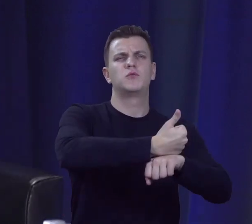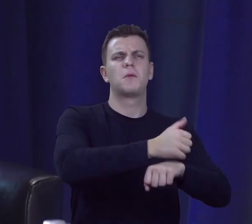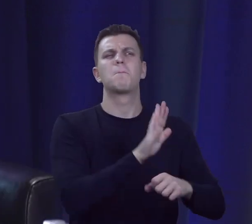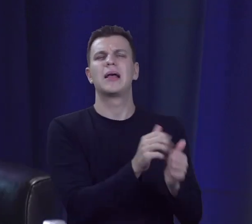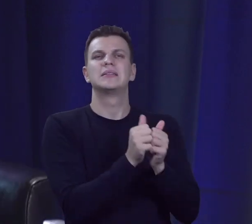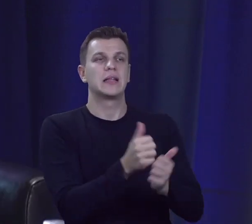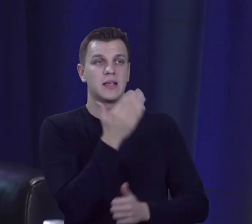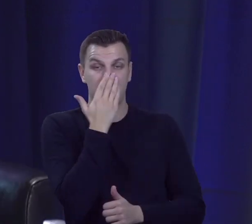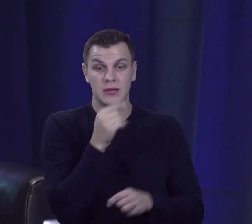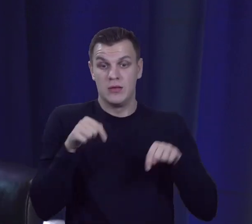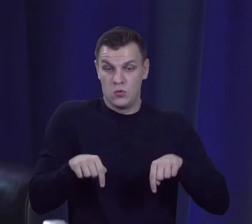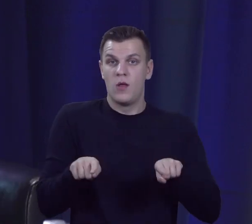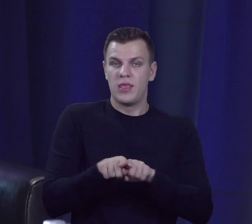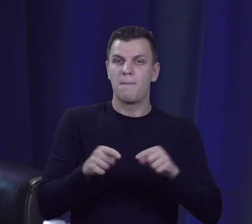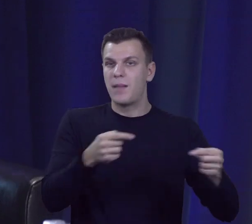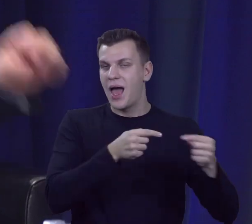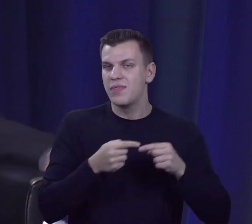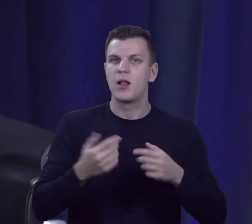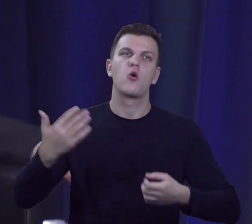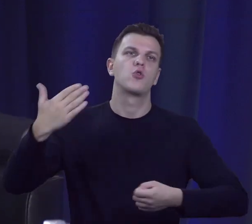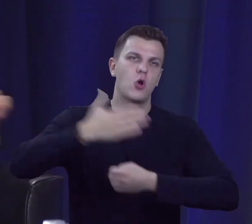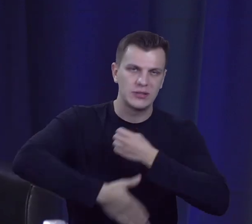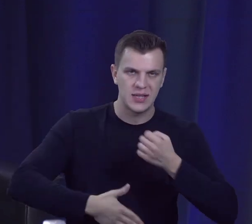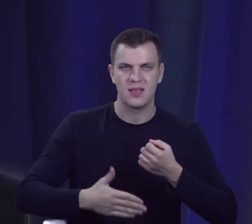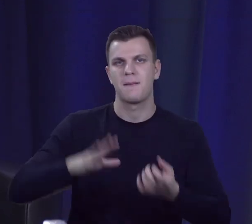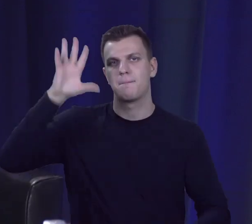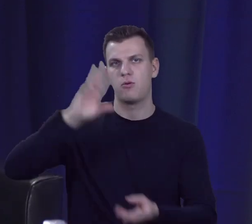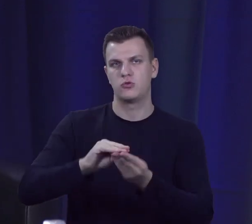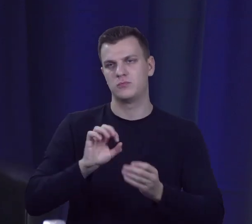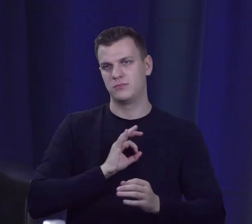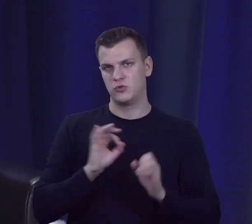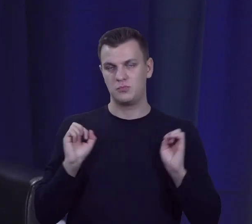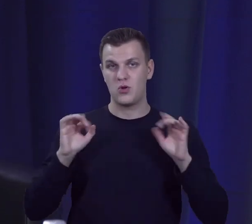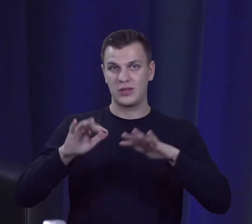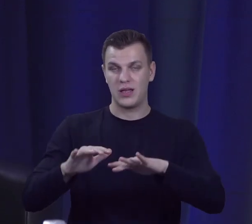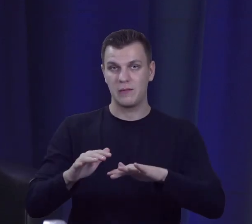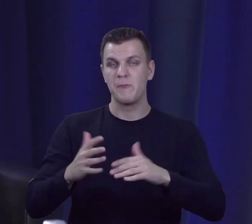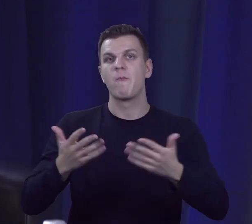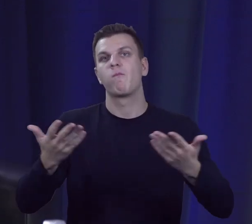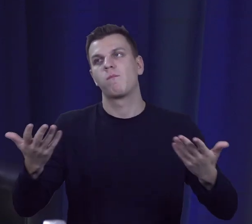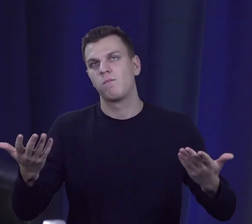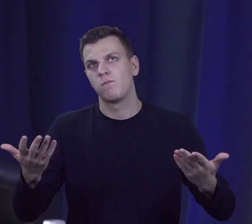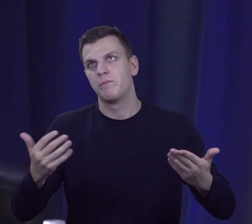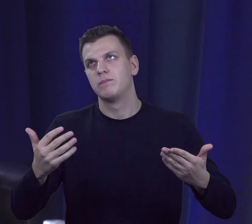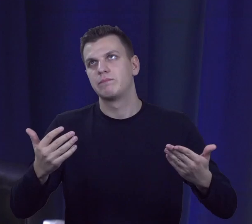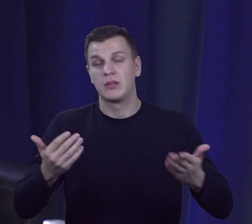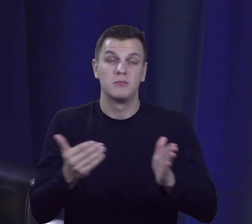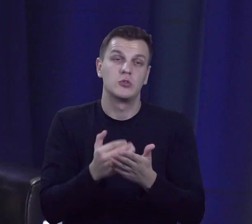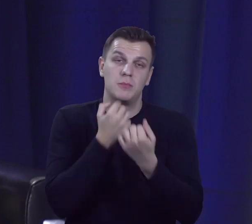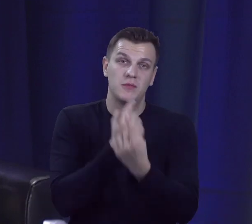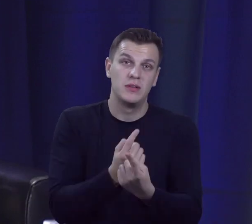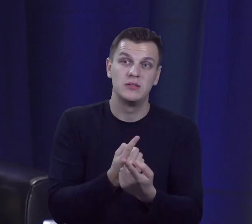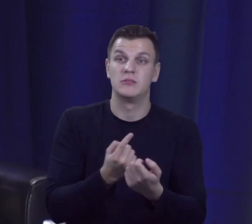panel kończący i podsumowujący nasz kongres, na którym, trzeba to powiedzieć, padło trochę